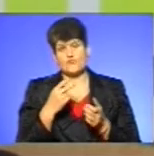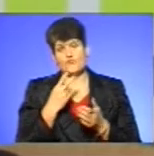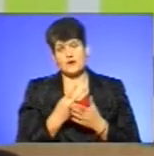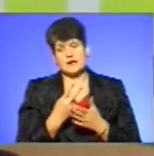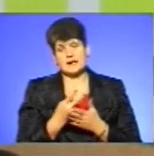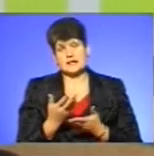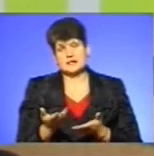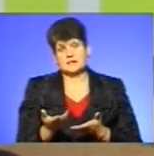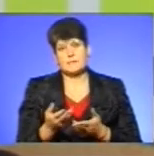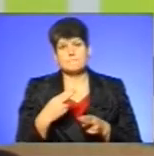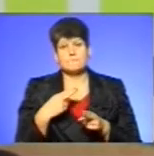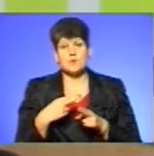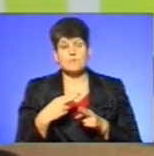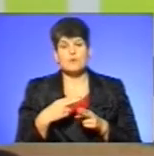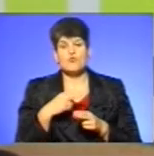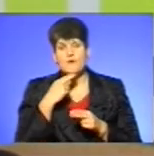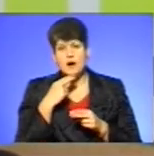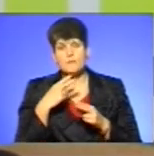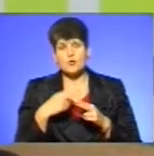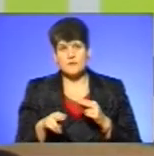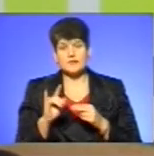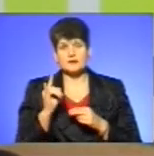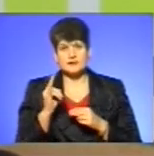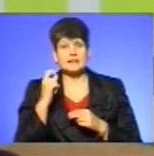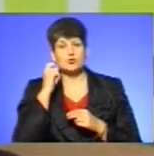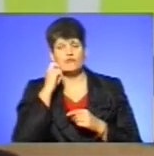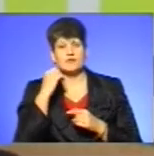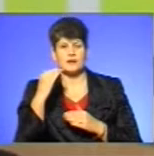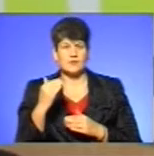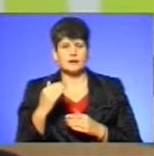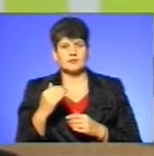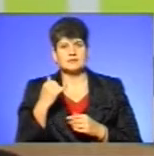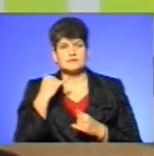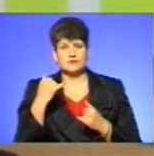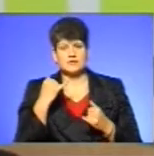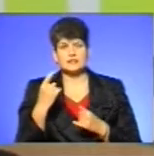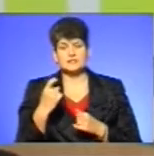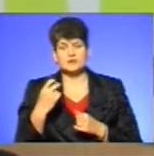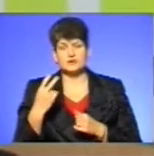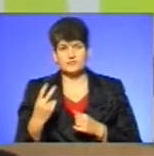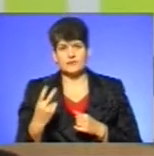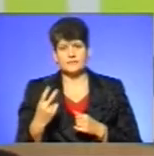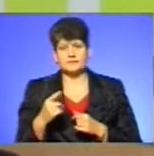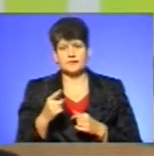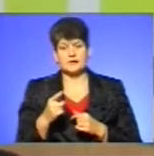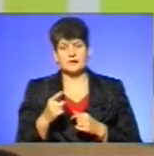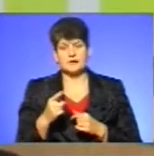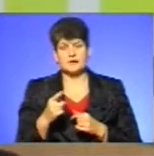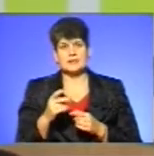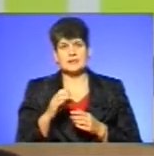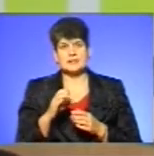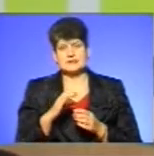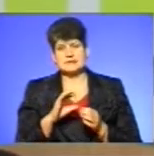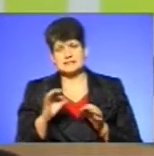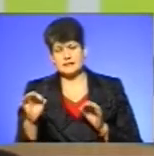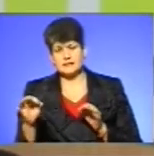пропала увага, пропала дитина, такого-то віку, телефонувати на 102 і перейти за посиланням. Вже